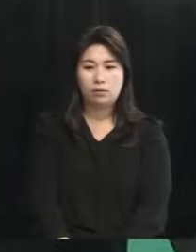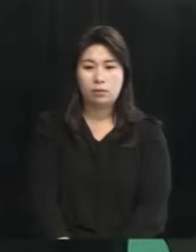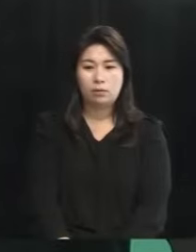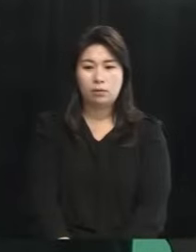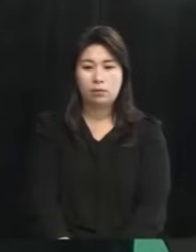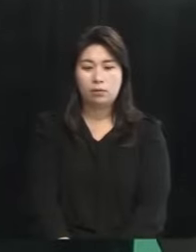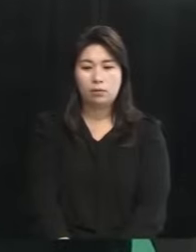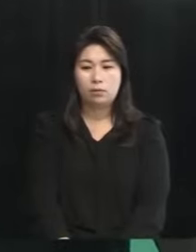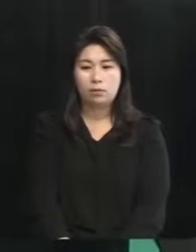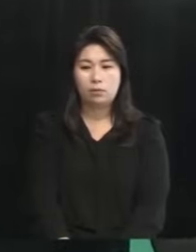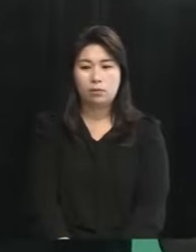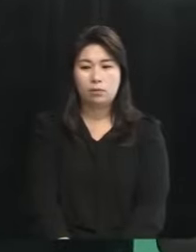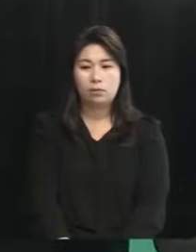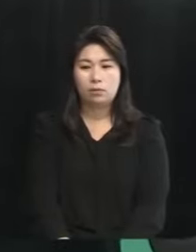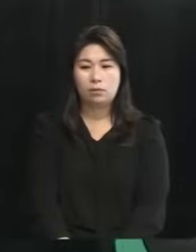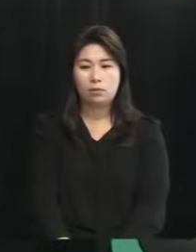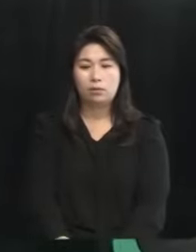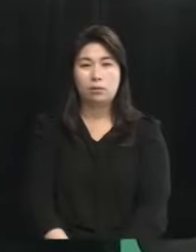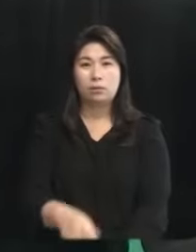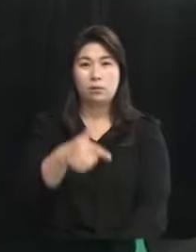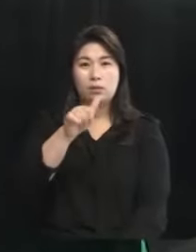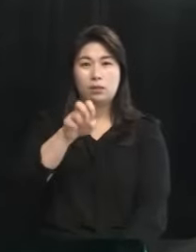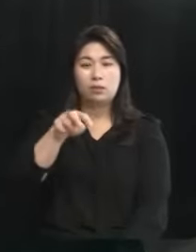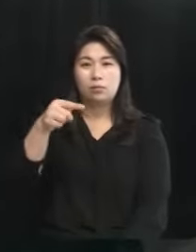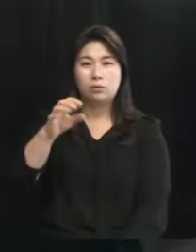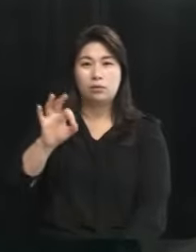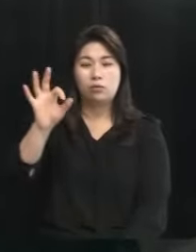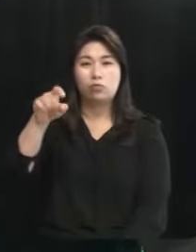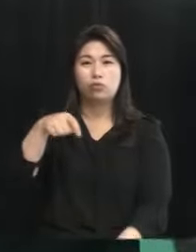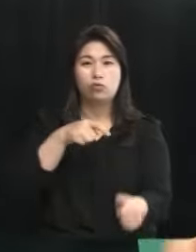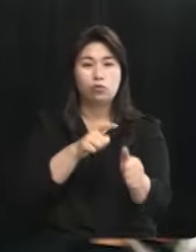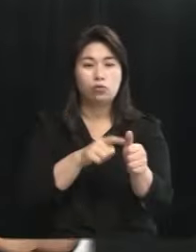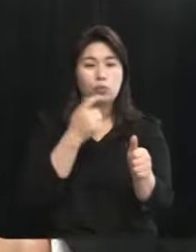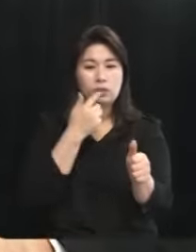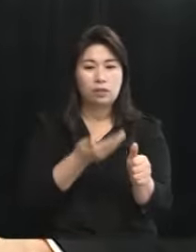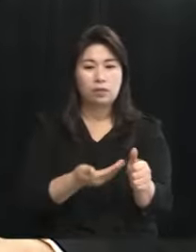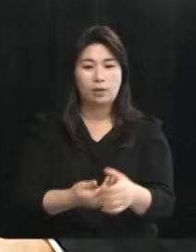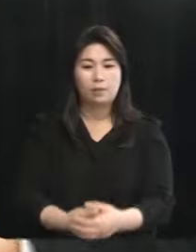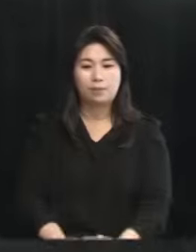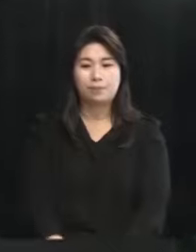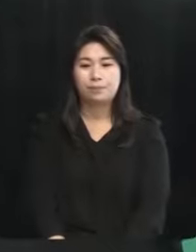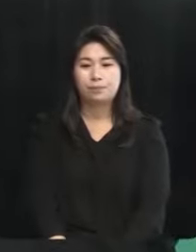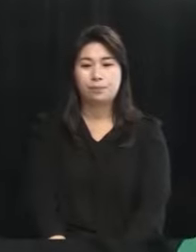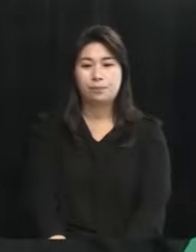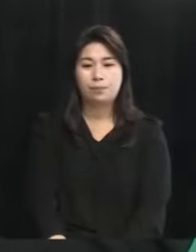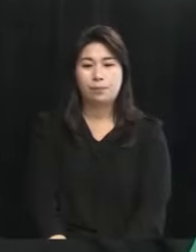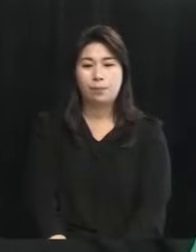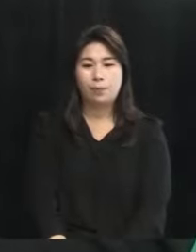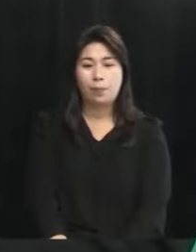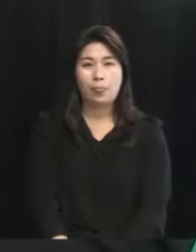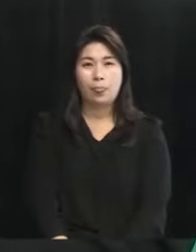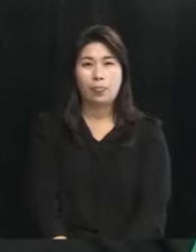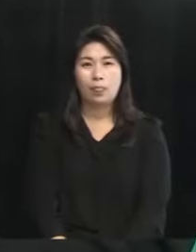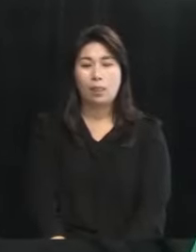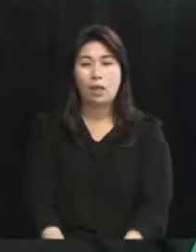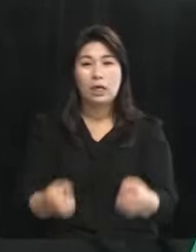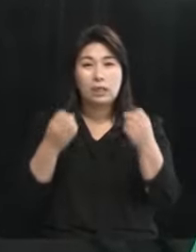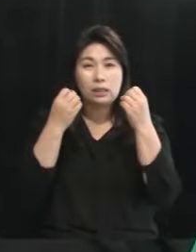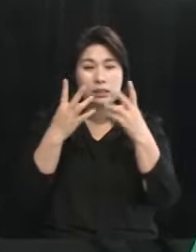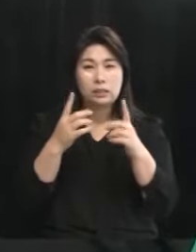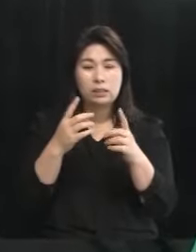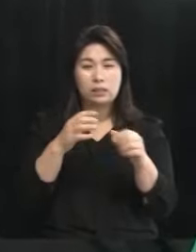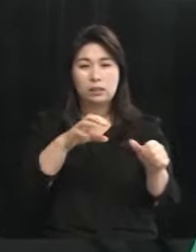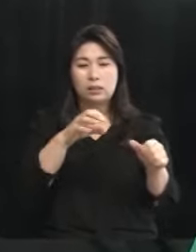어느 후보께 질문을 지금 김승우 후보님께 말씀드렸습니다 배터리 시장 또는 신재생 에너지